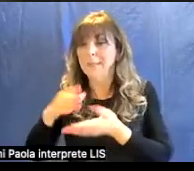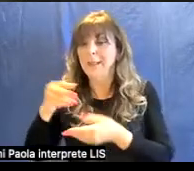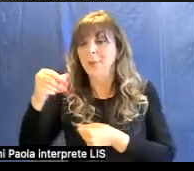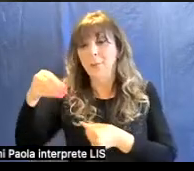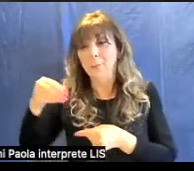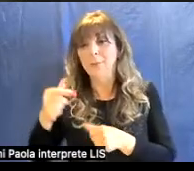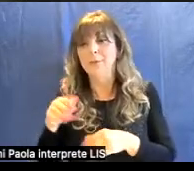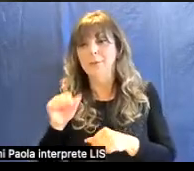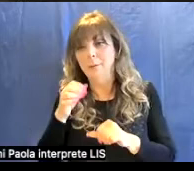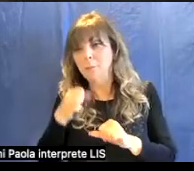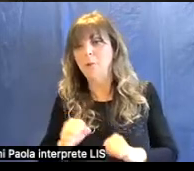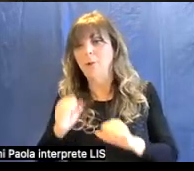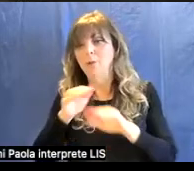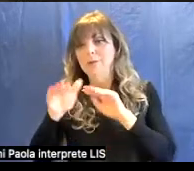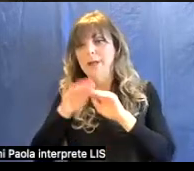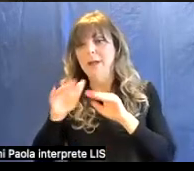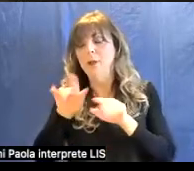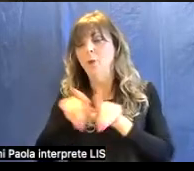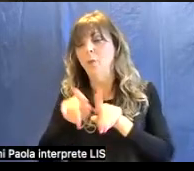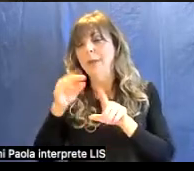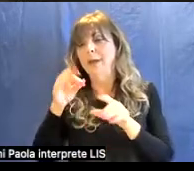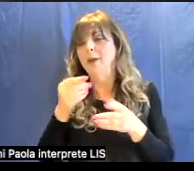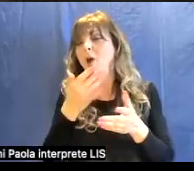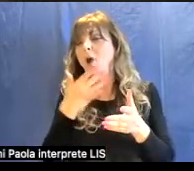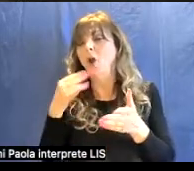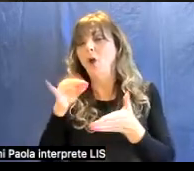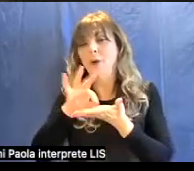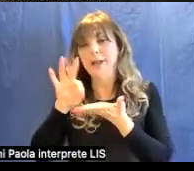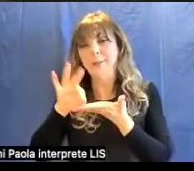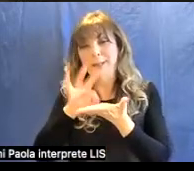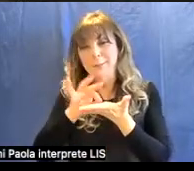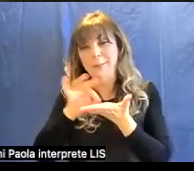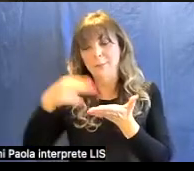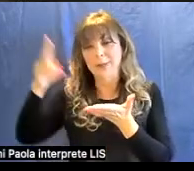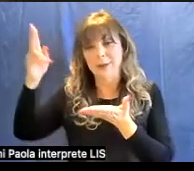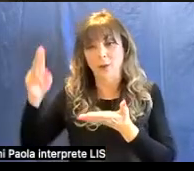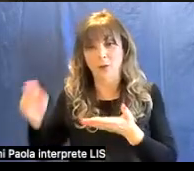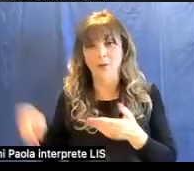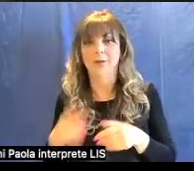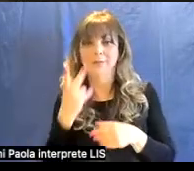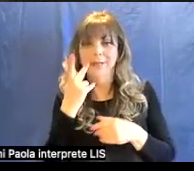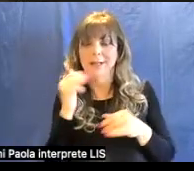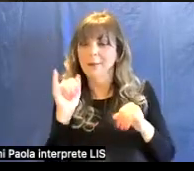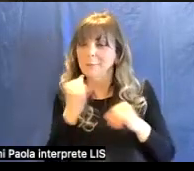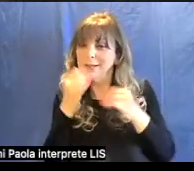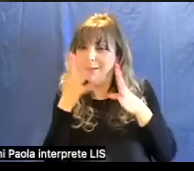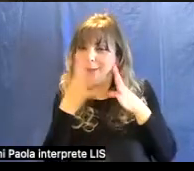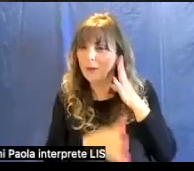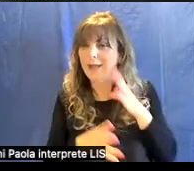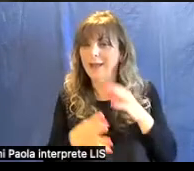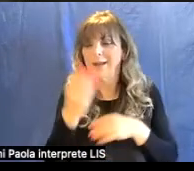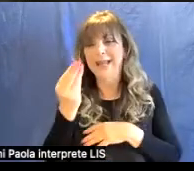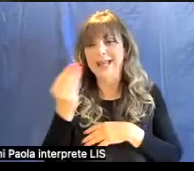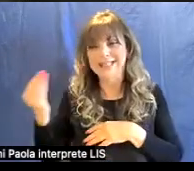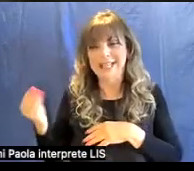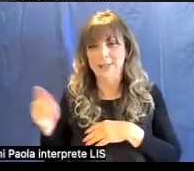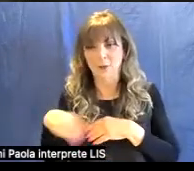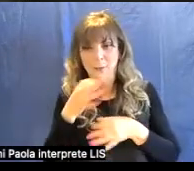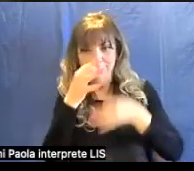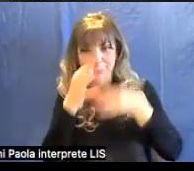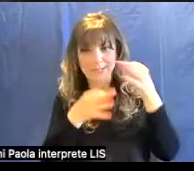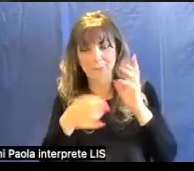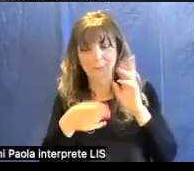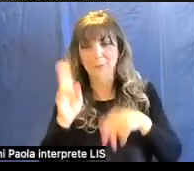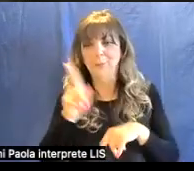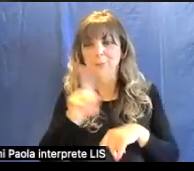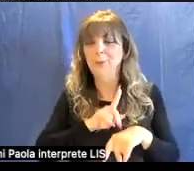utilizzato come pigmento. Vediamo adesso alcuni più in dettaglio, alcuni esempi, che poi dopo illustrerà meglio